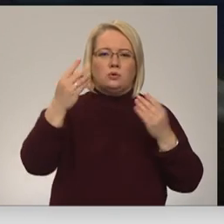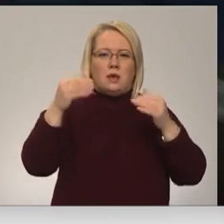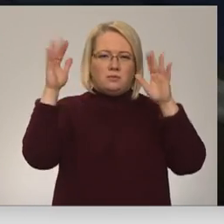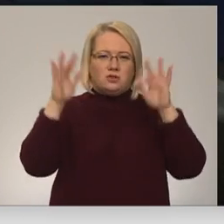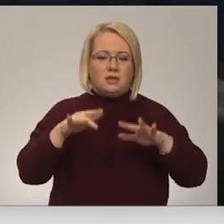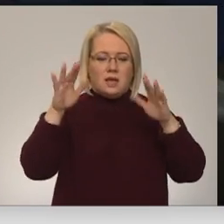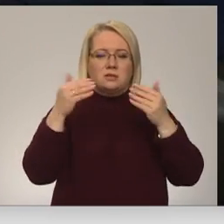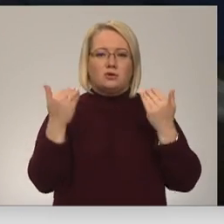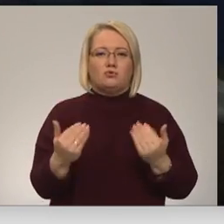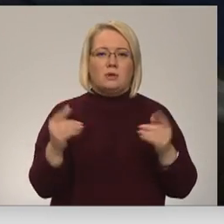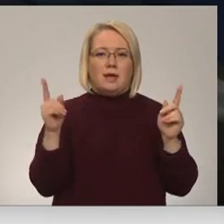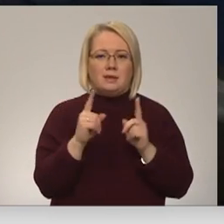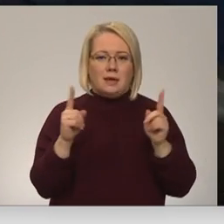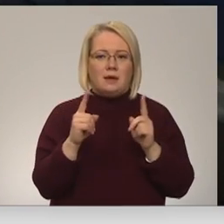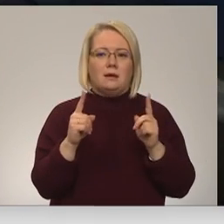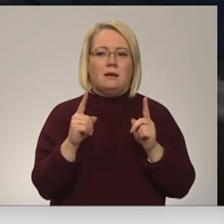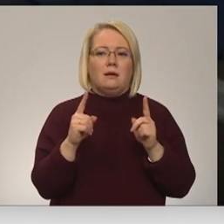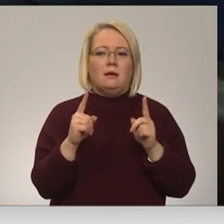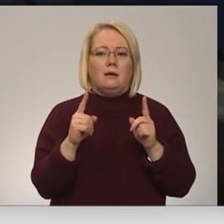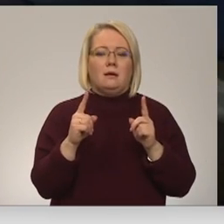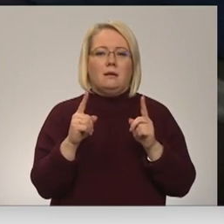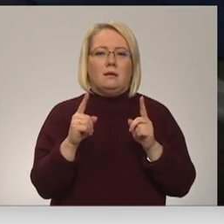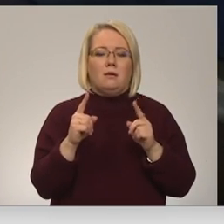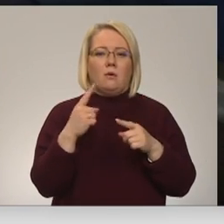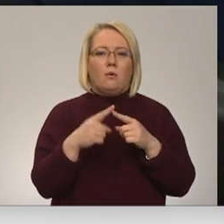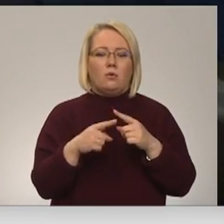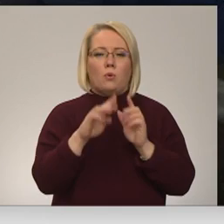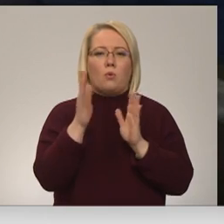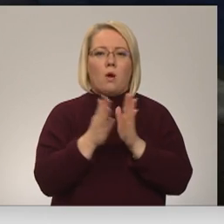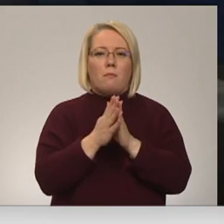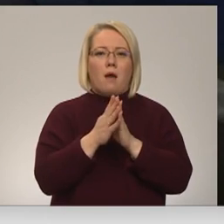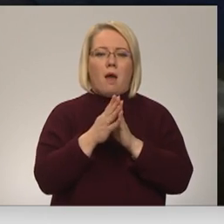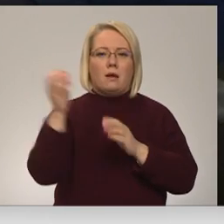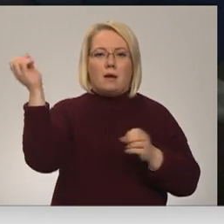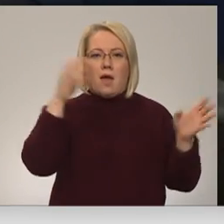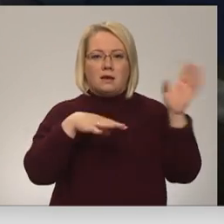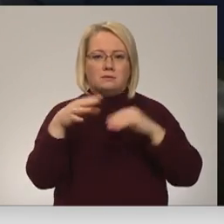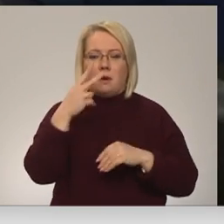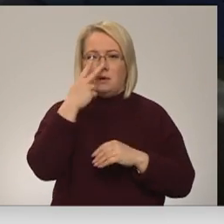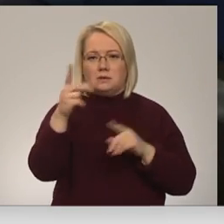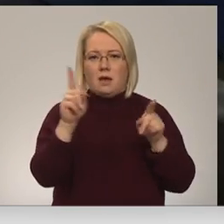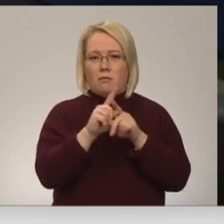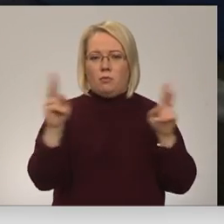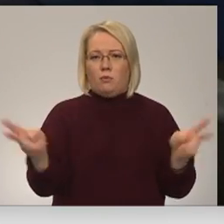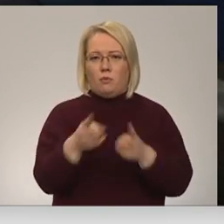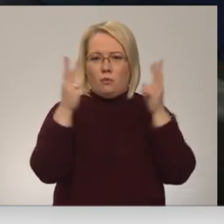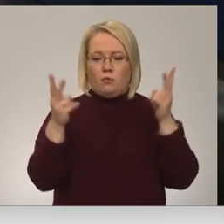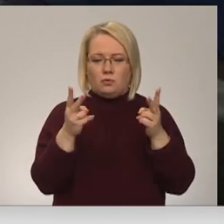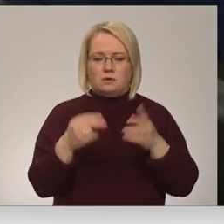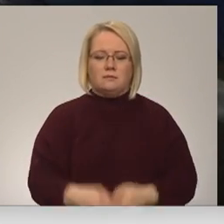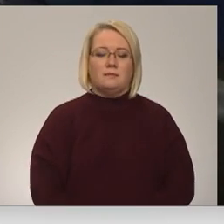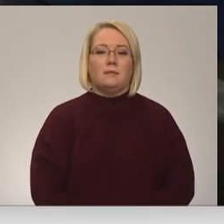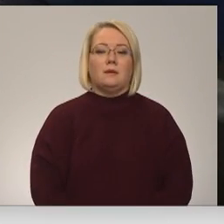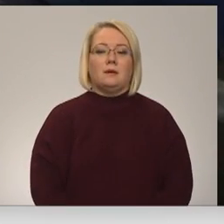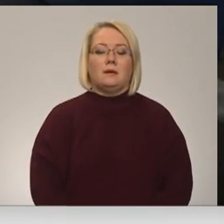niegu, kas šovakar ir kopā ar gaismām, šo uguns vai liesmu efektu.